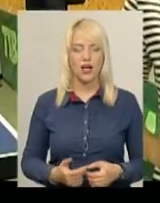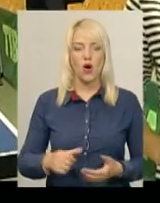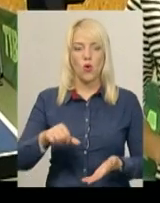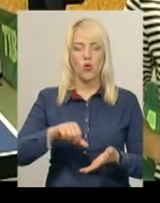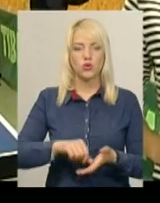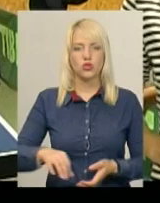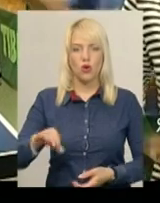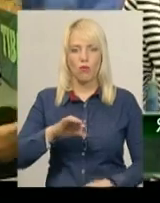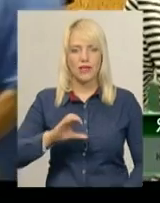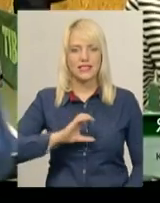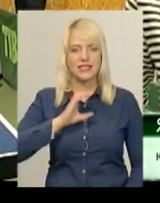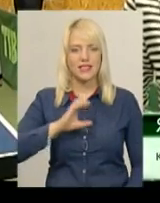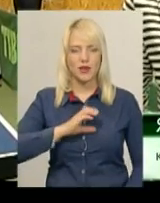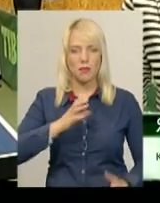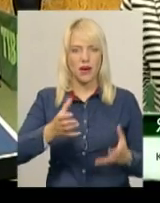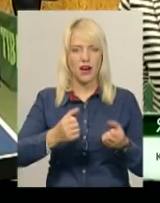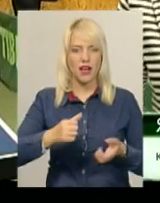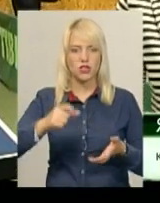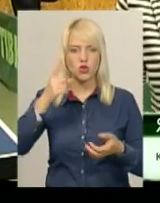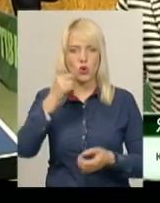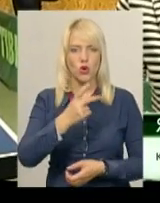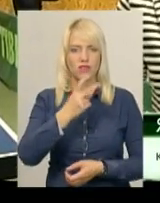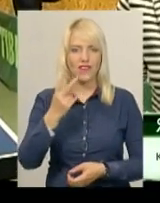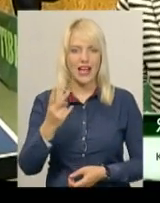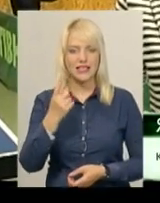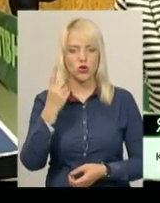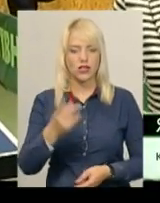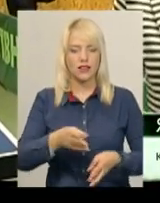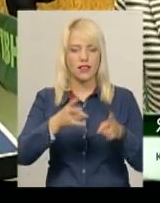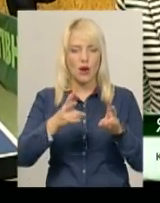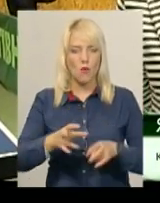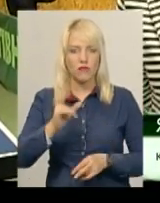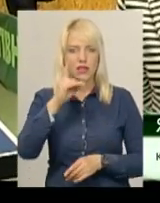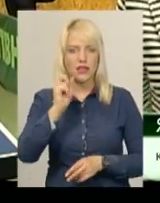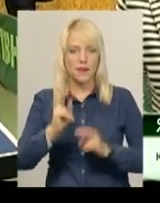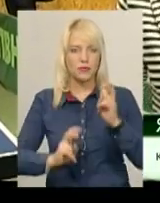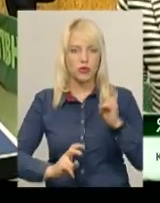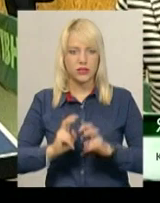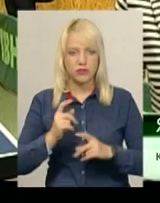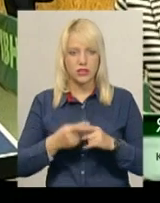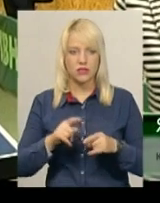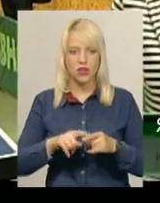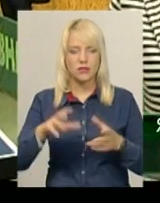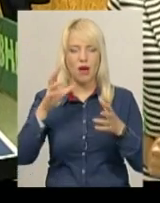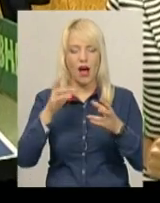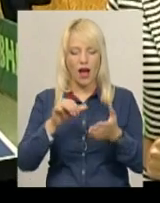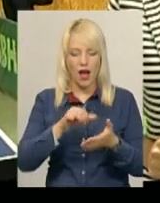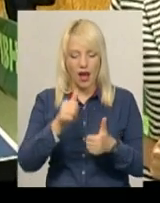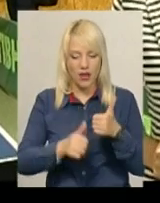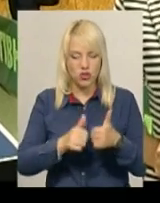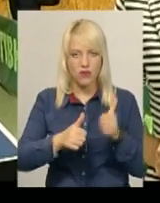обласній Спартакіаді «Сила духу» оббере 121 травмований на виробництві. Учасники змагаються в шести видах спорту.